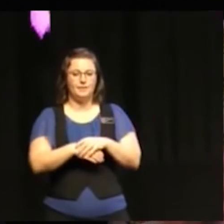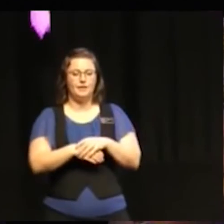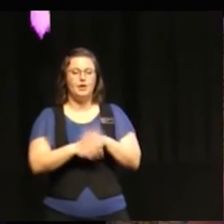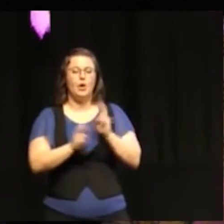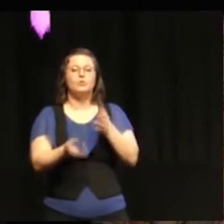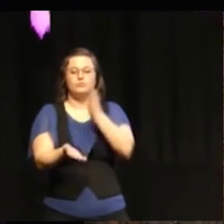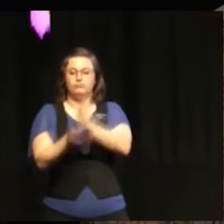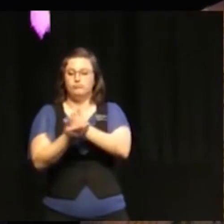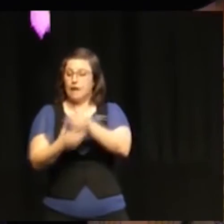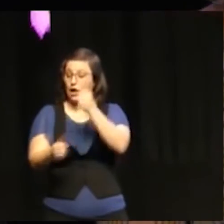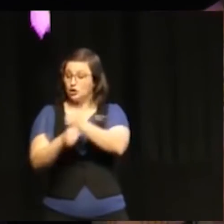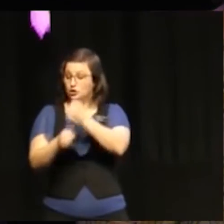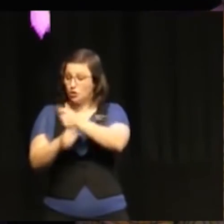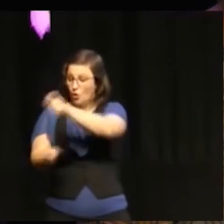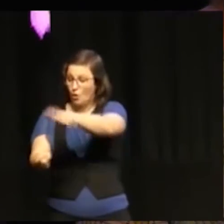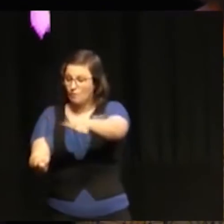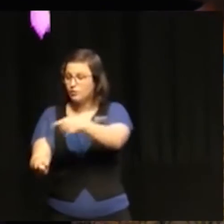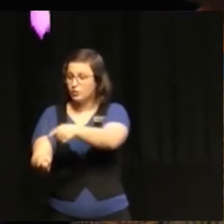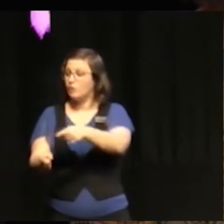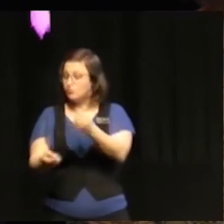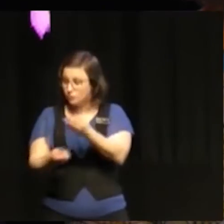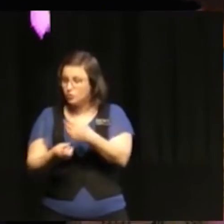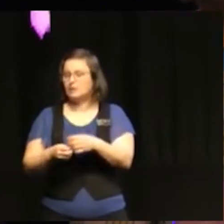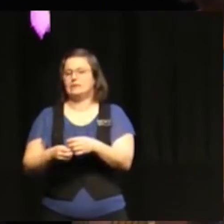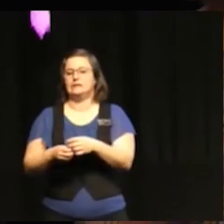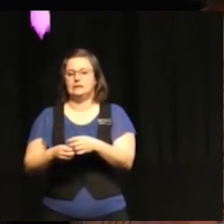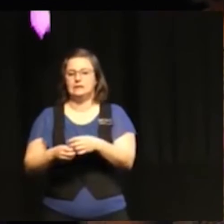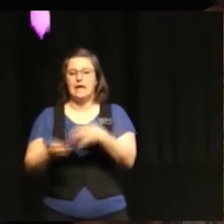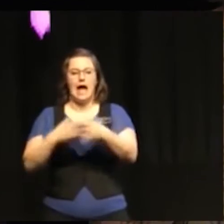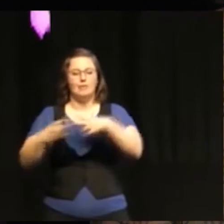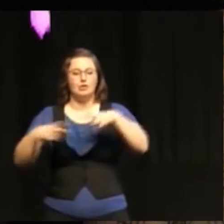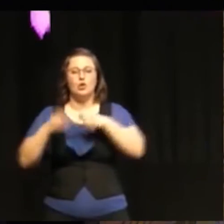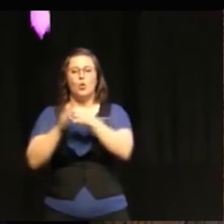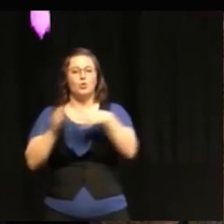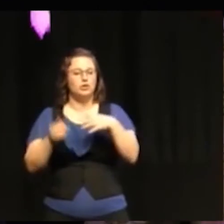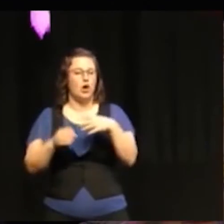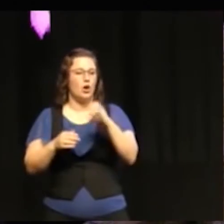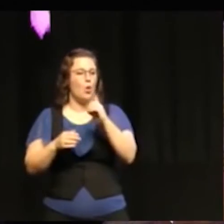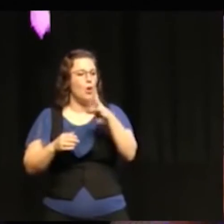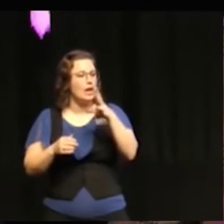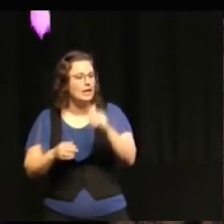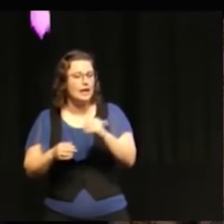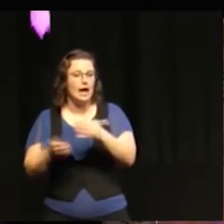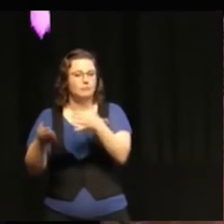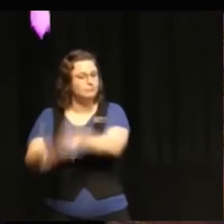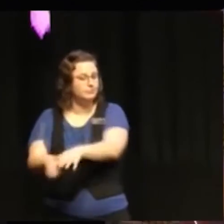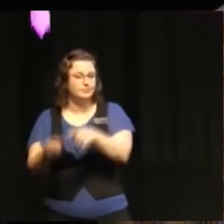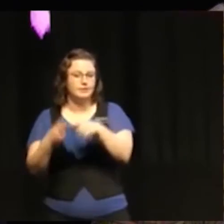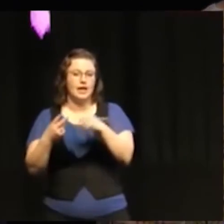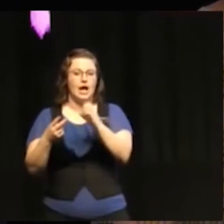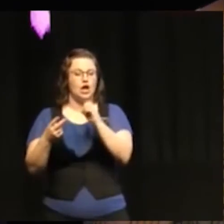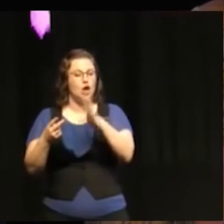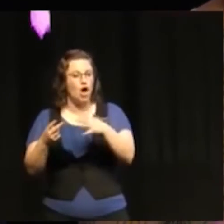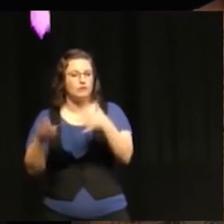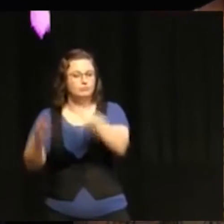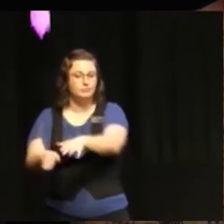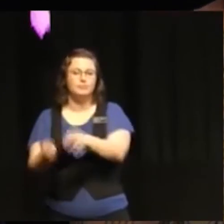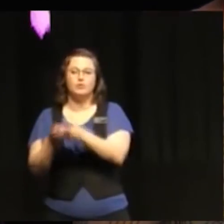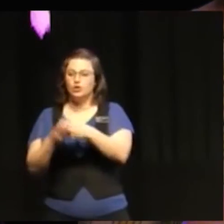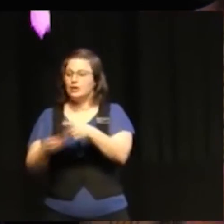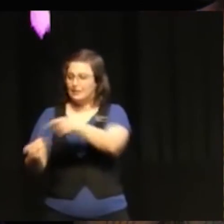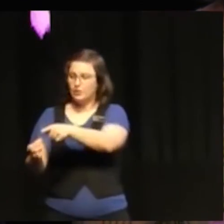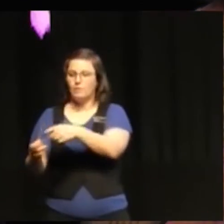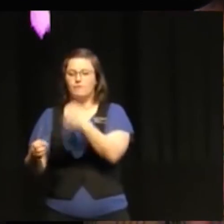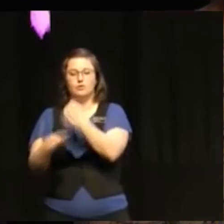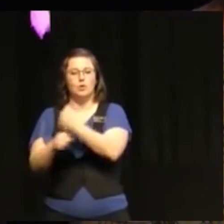jobs for those who are losing their jobs in the oil and gas or coal sectors it has to do with making this transition